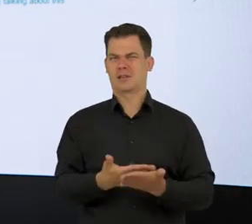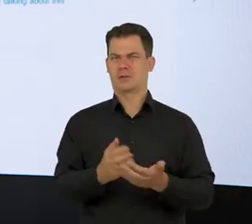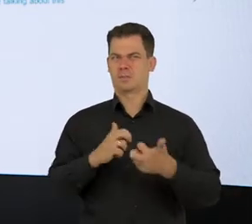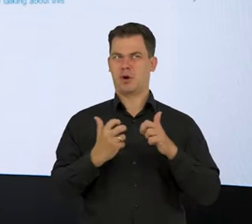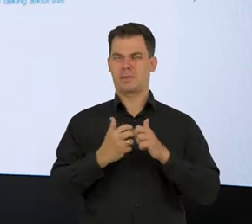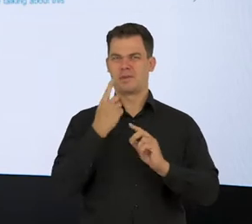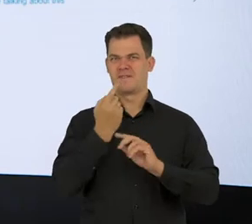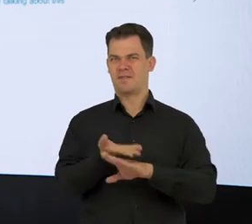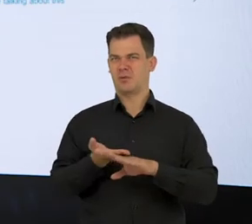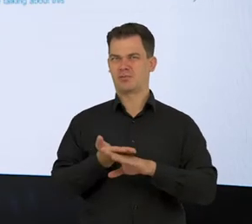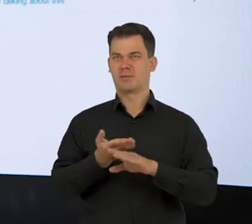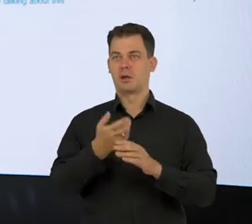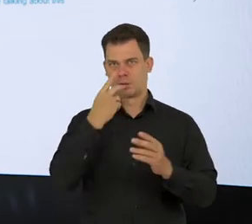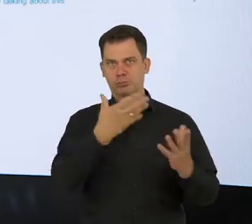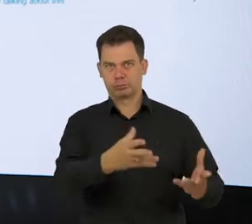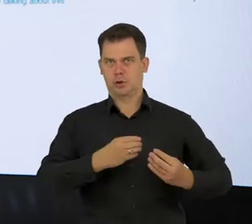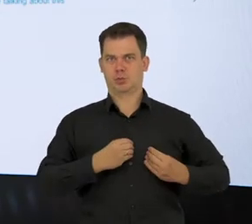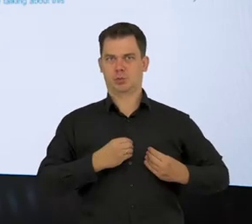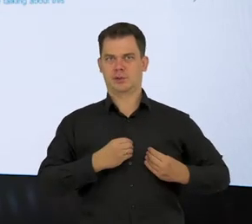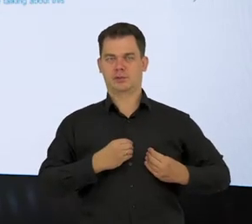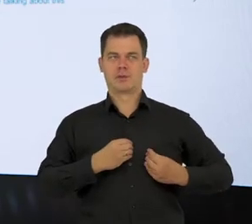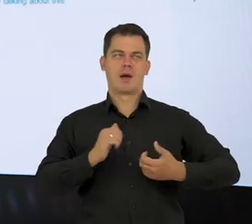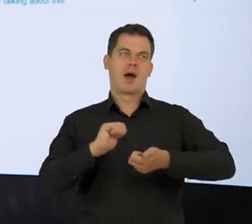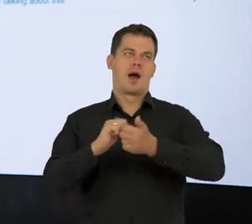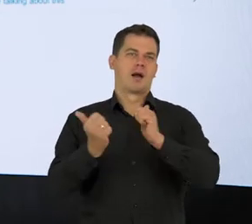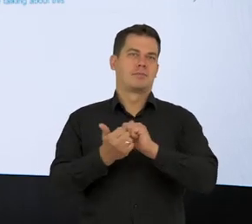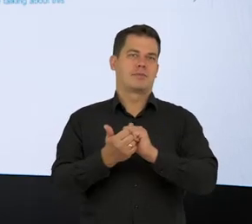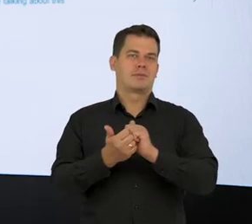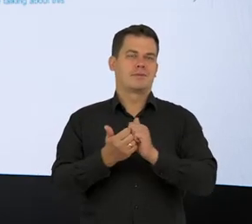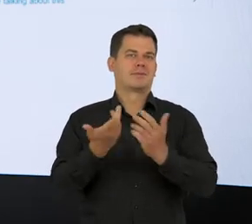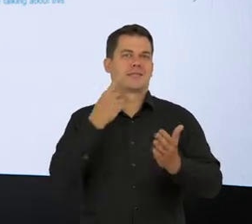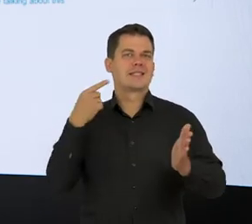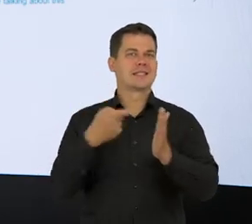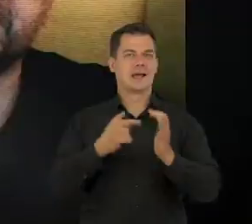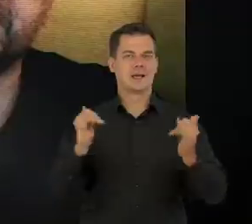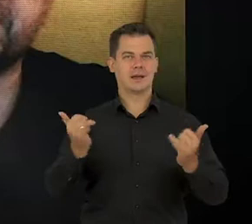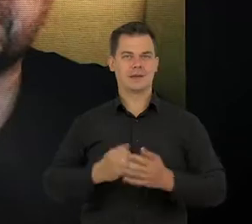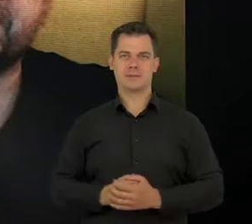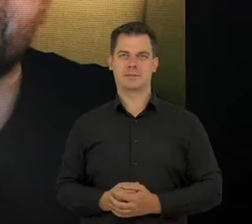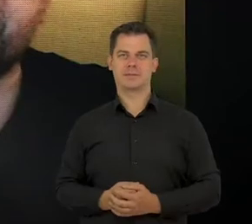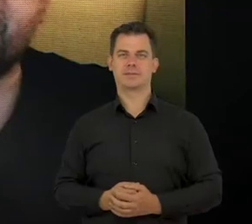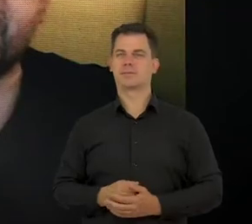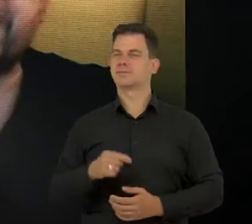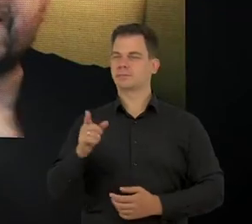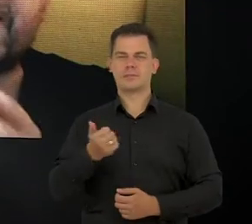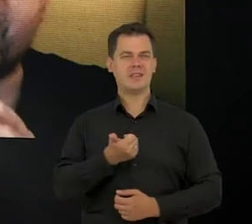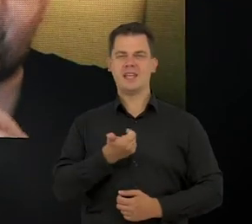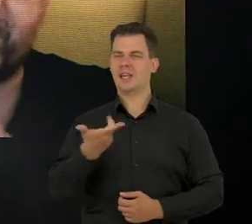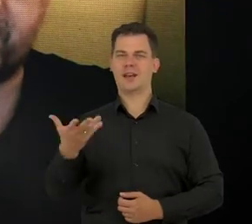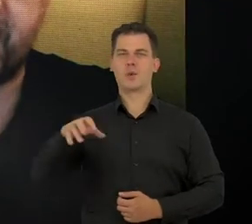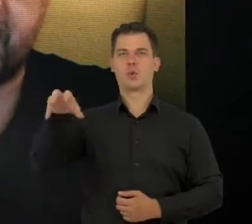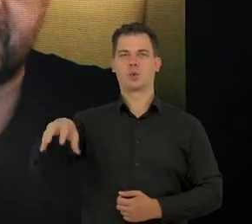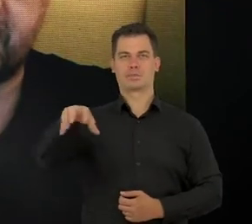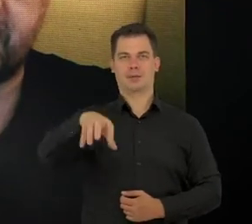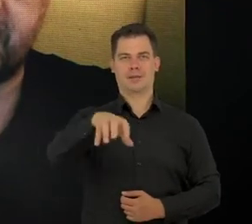wypowiadają, na który temat się wypowiadają? Czy to jest bardziej kwestia, nie wiem, jakichś innych celów? Jest kilka